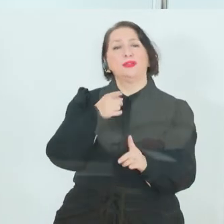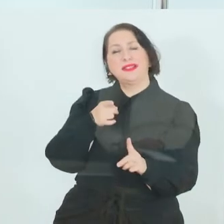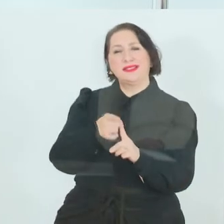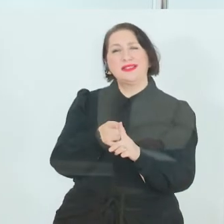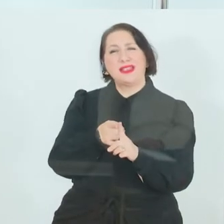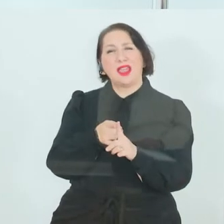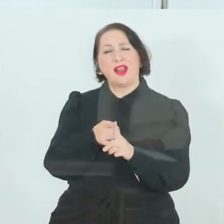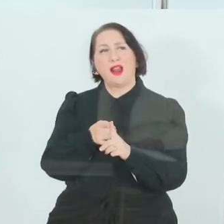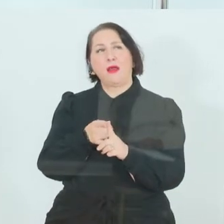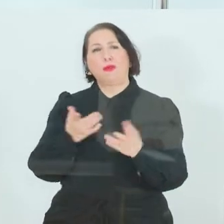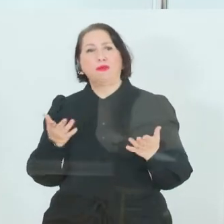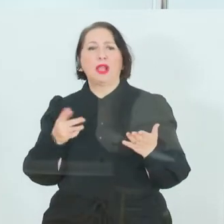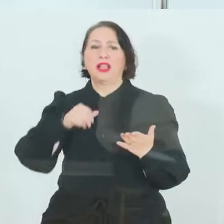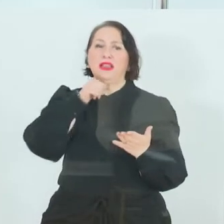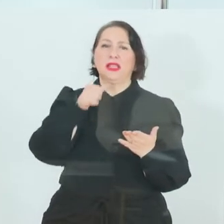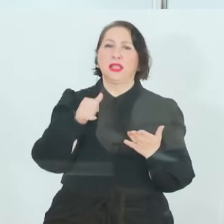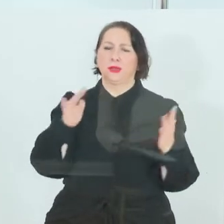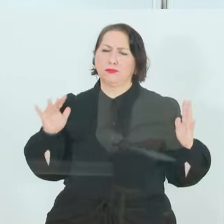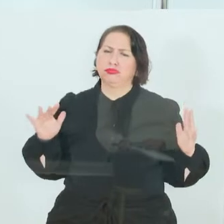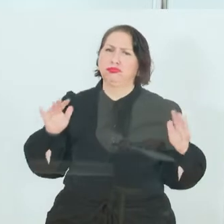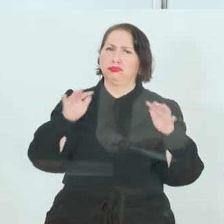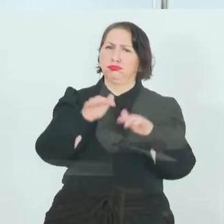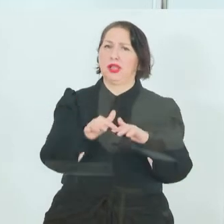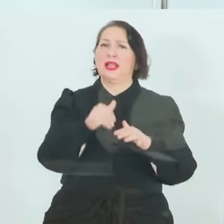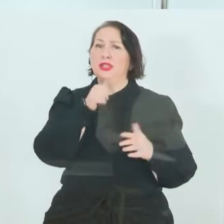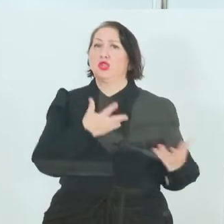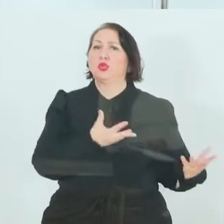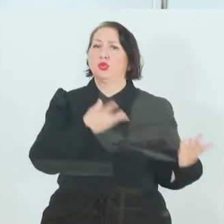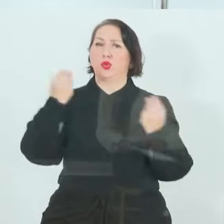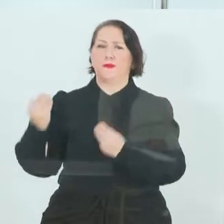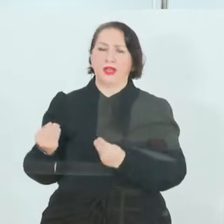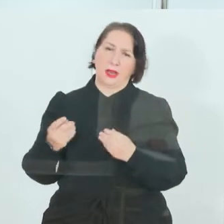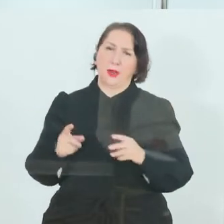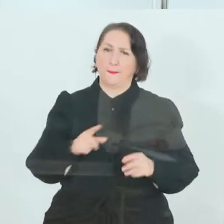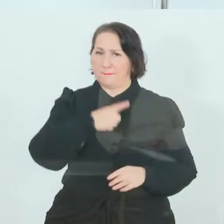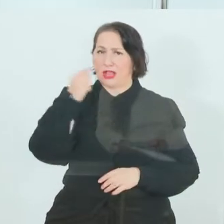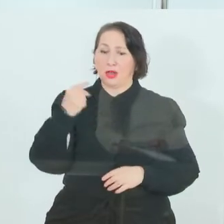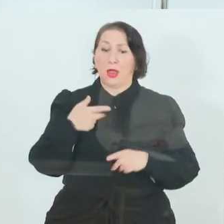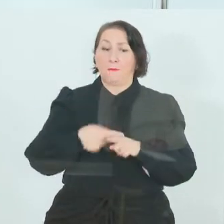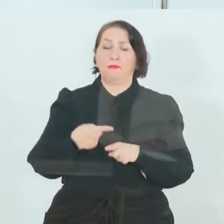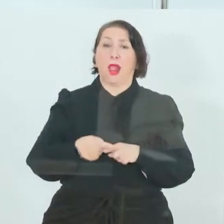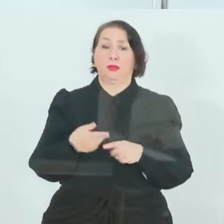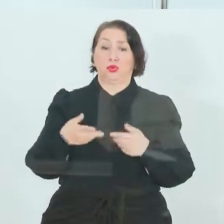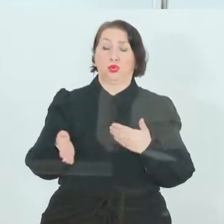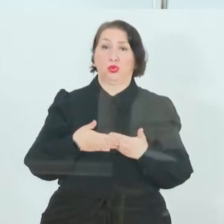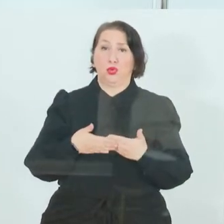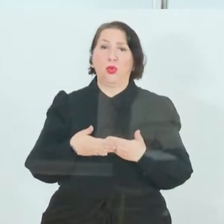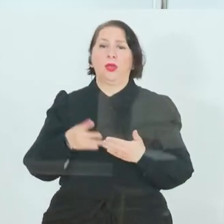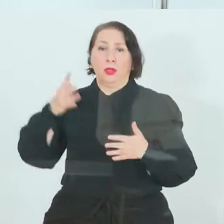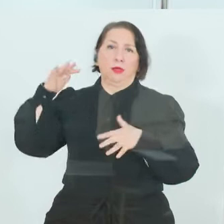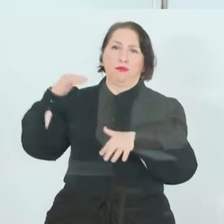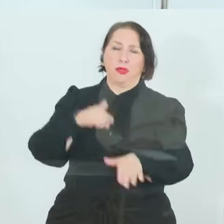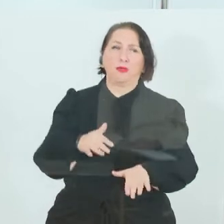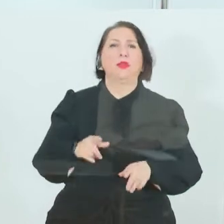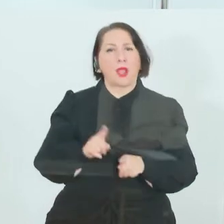hier es nicht zu großen Ansammlungen kommt und nicht zu viele Menschen kurz vor dem Ladenschluss drinnen sind, dass sie auch noch die Zeit haben,